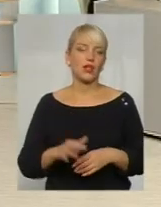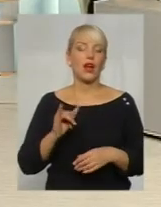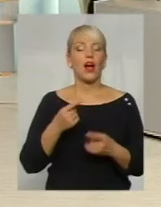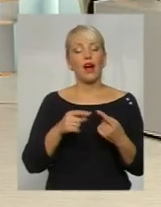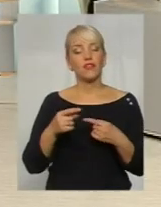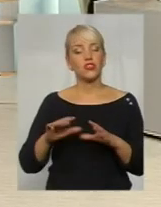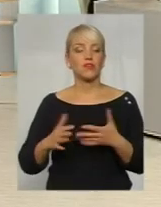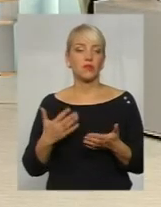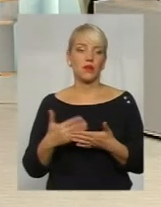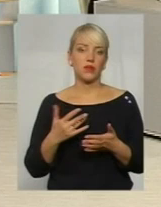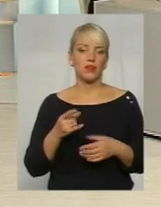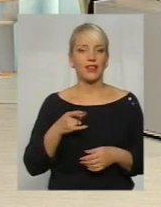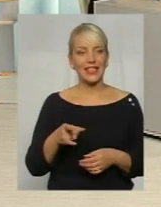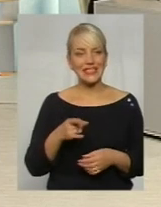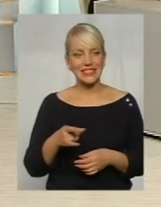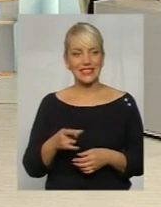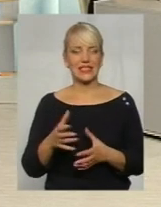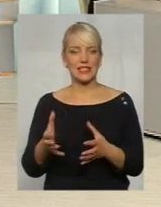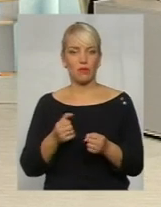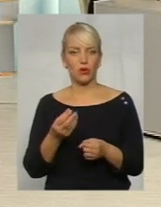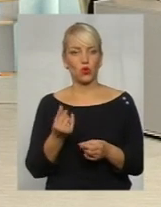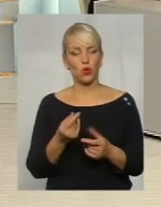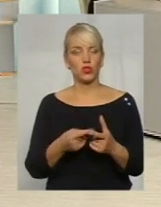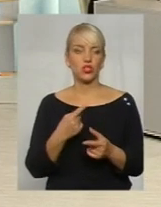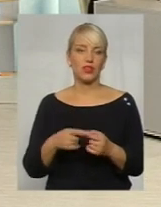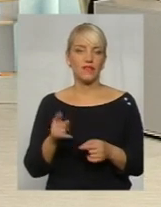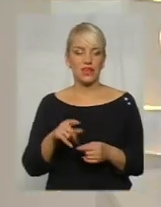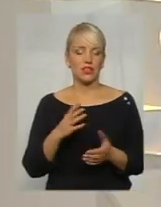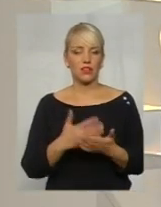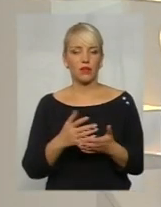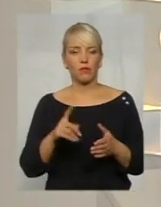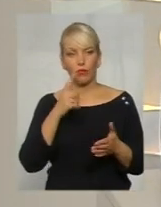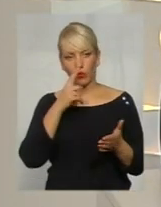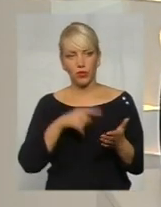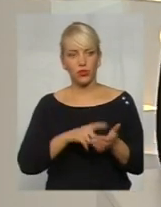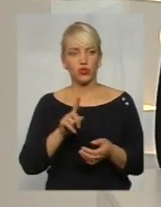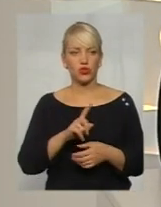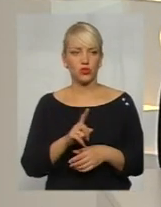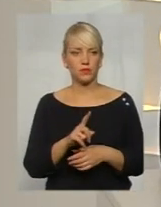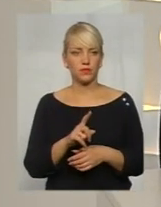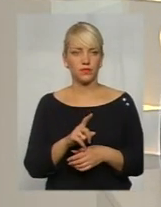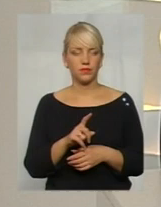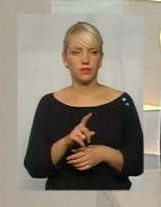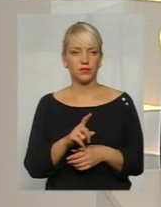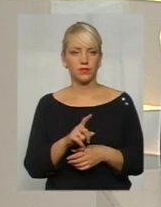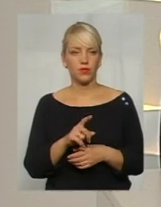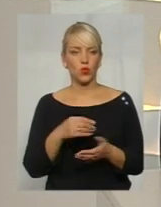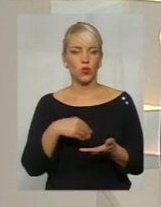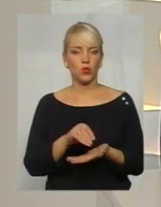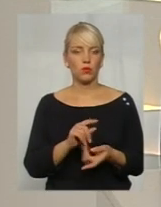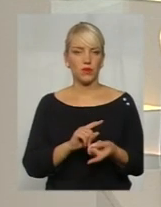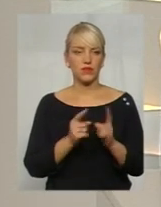випадках, якщо таксисти забирають гроші, чи все ж таки вийшло так, що купив замість